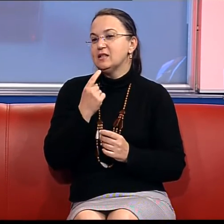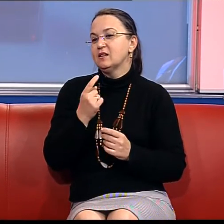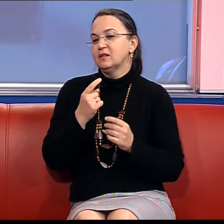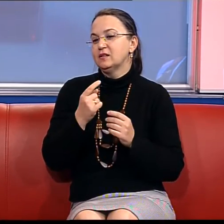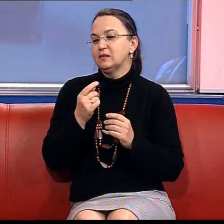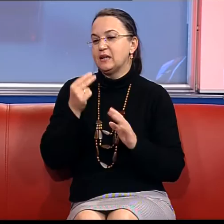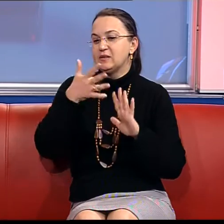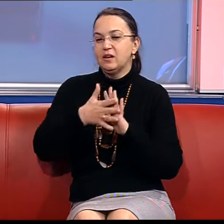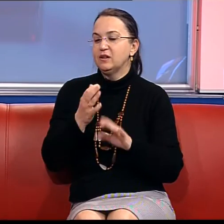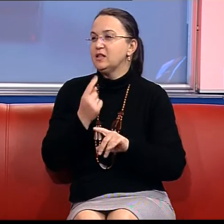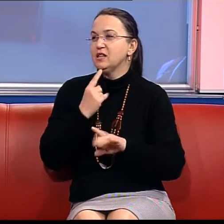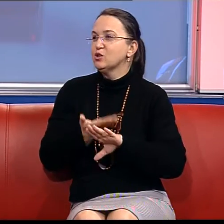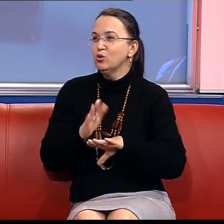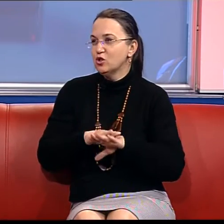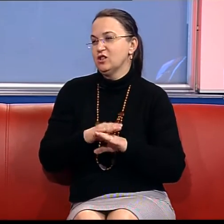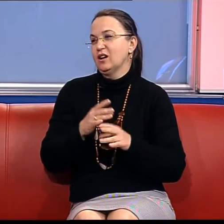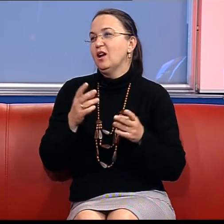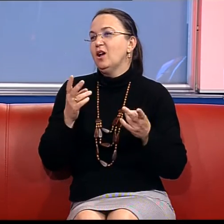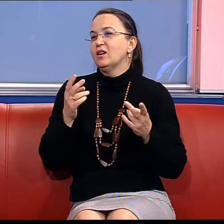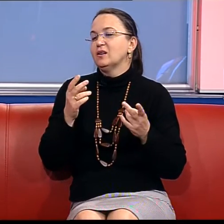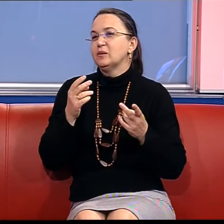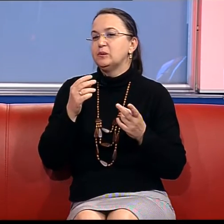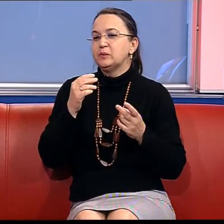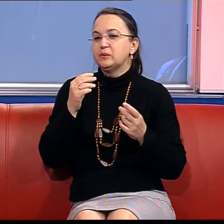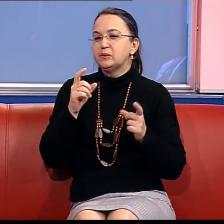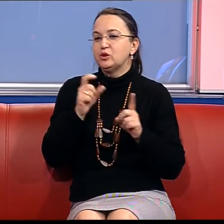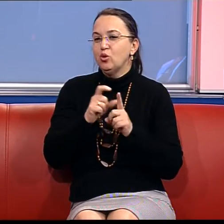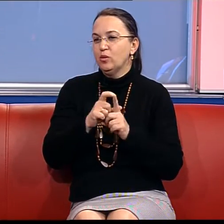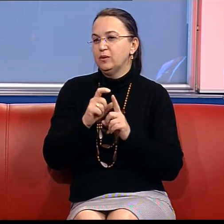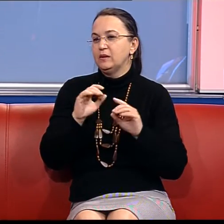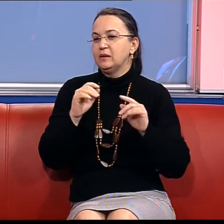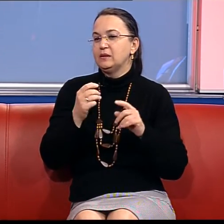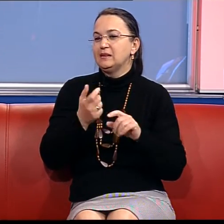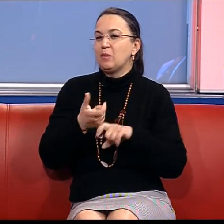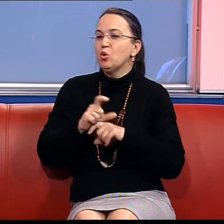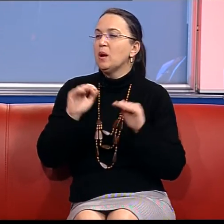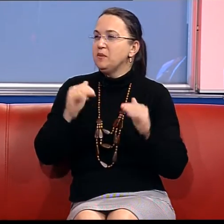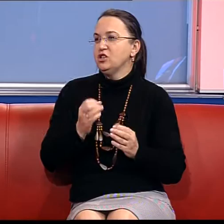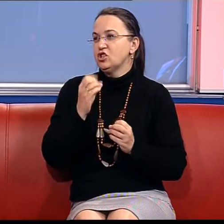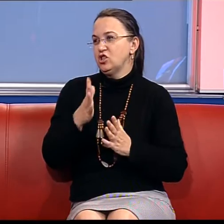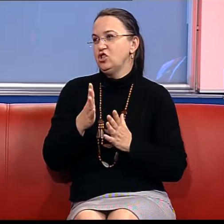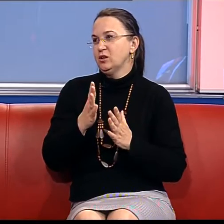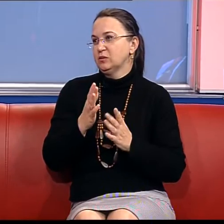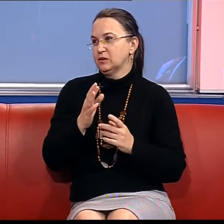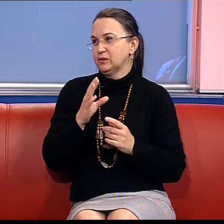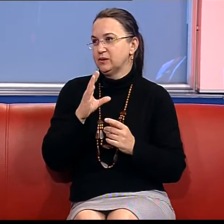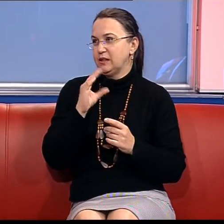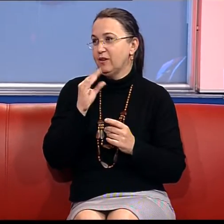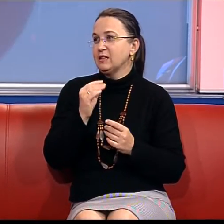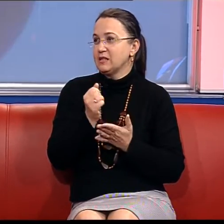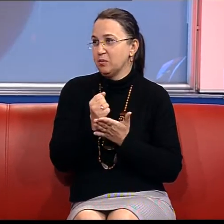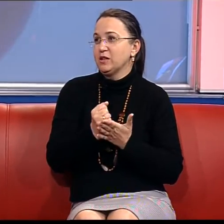язык осваивать несложно Слов намного менше, чем